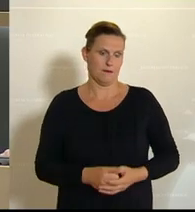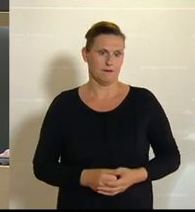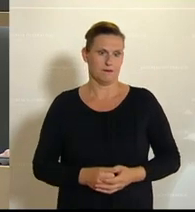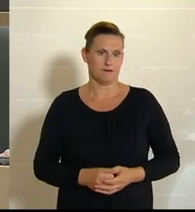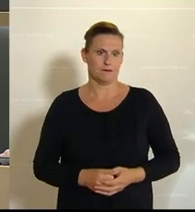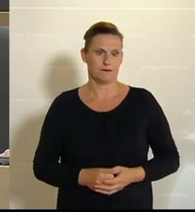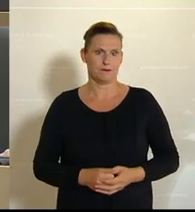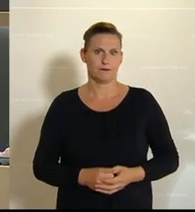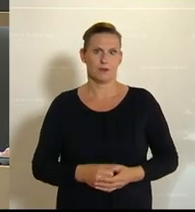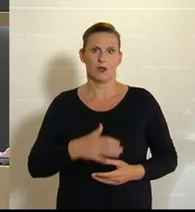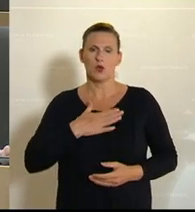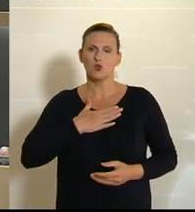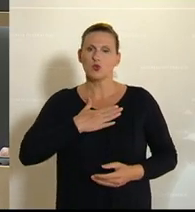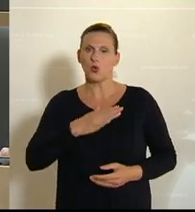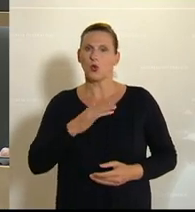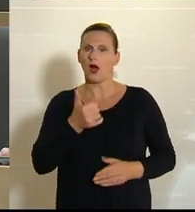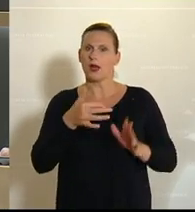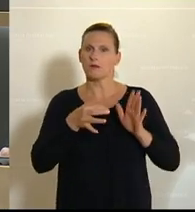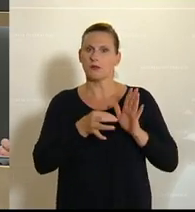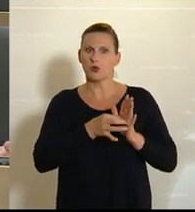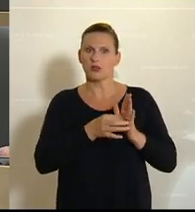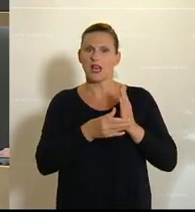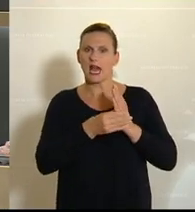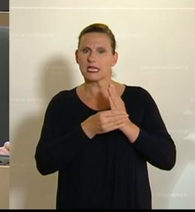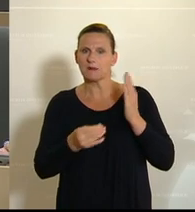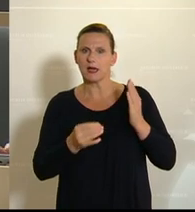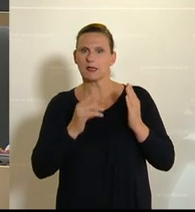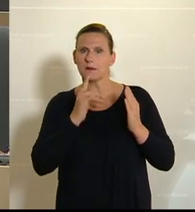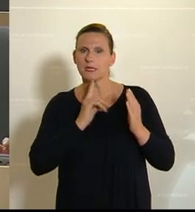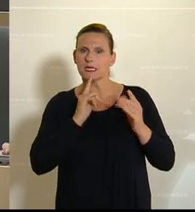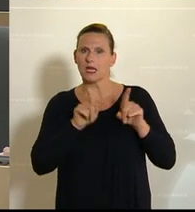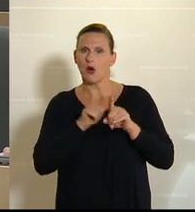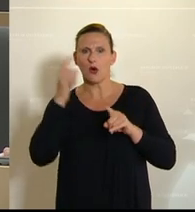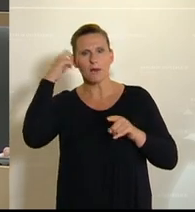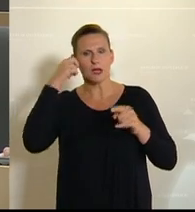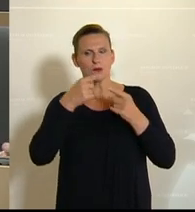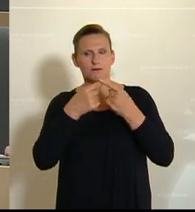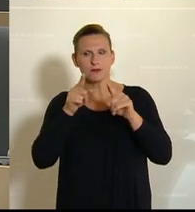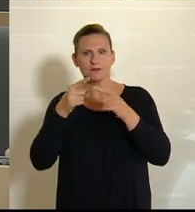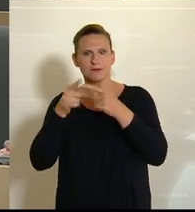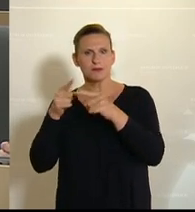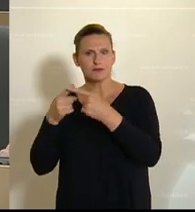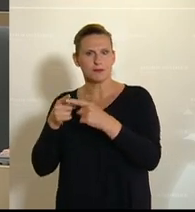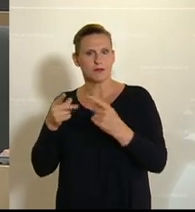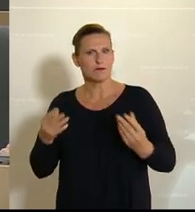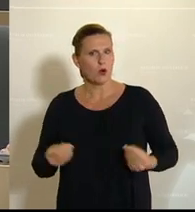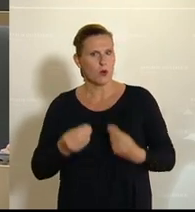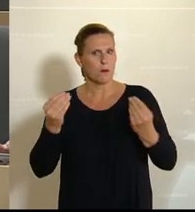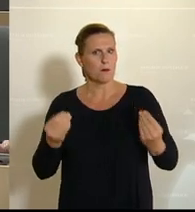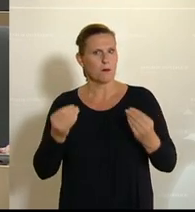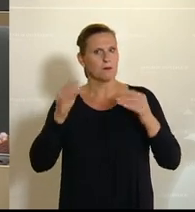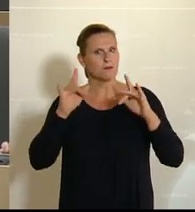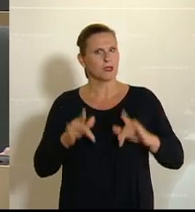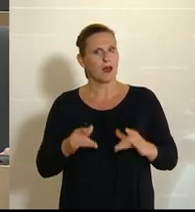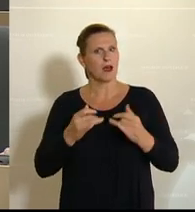Dennoch gibt es einen Punkt, wo sich nicht alle Experten einer Meinung sind. Und zwar, wenn es darum geht, in